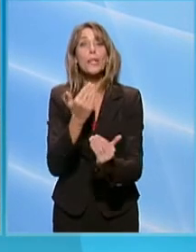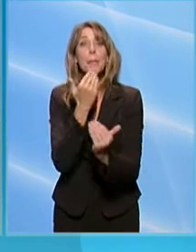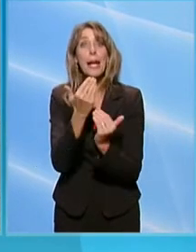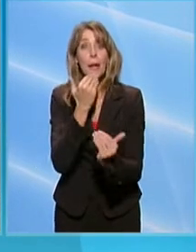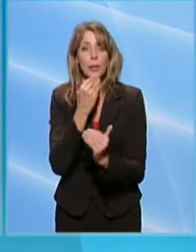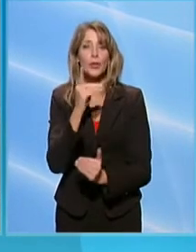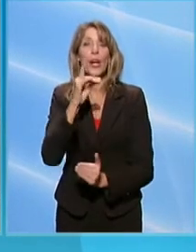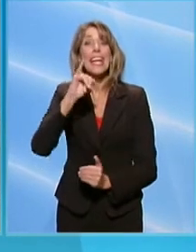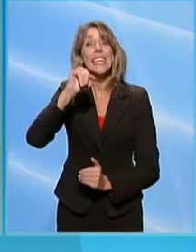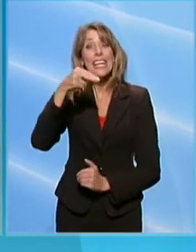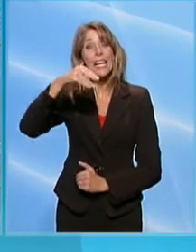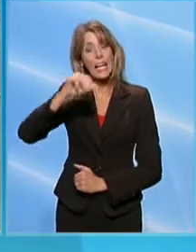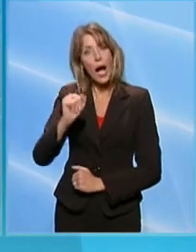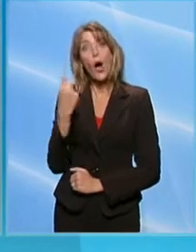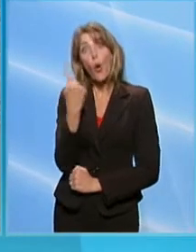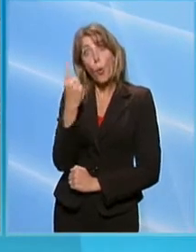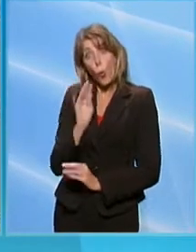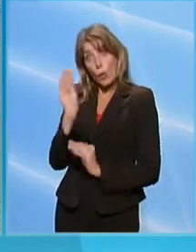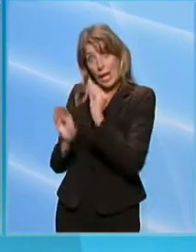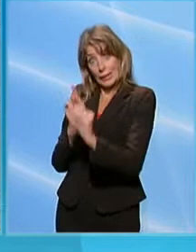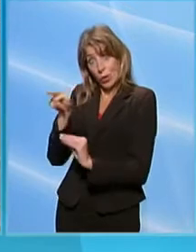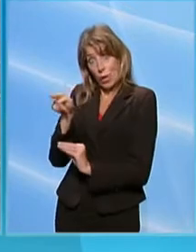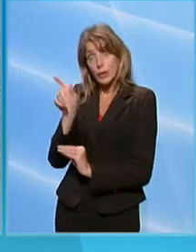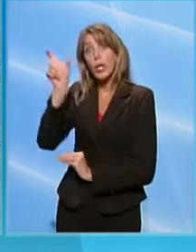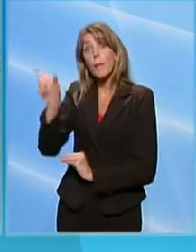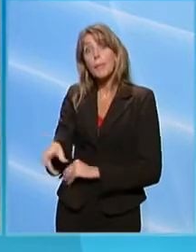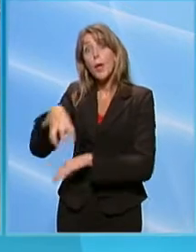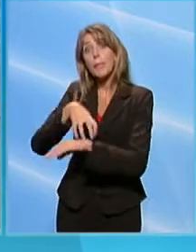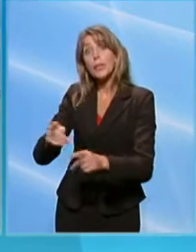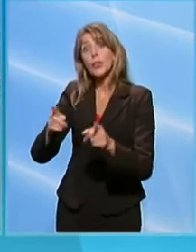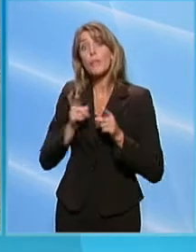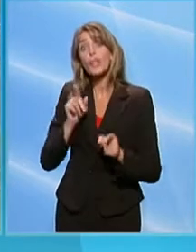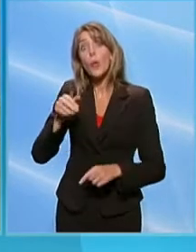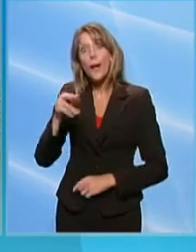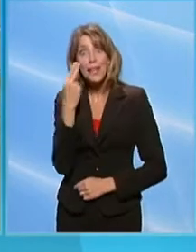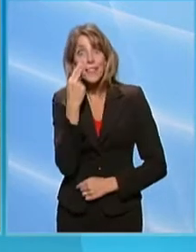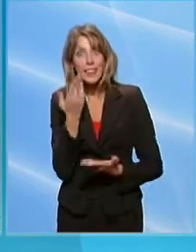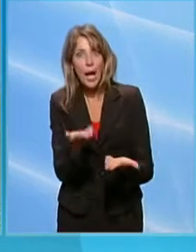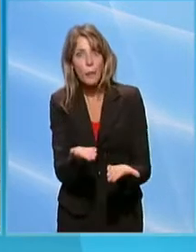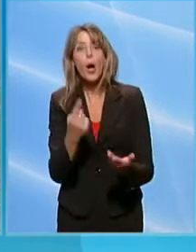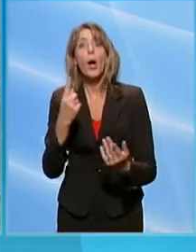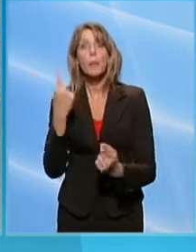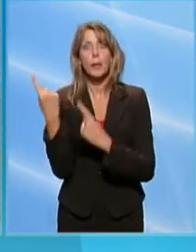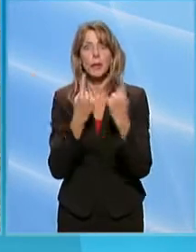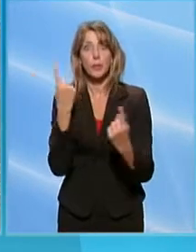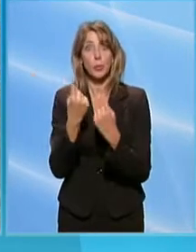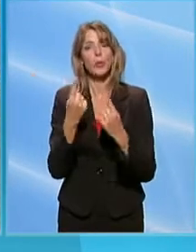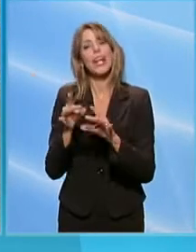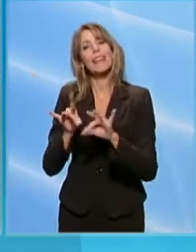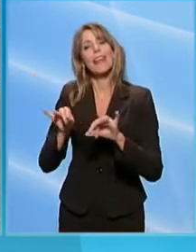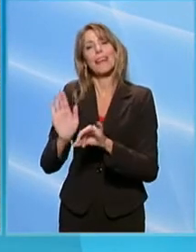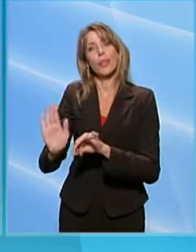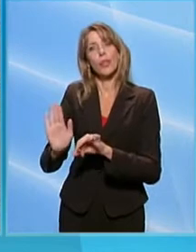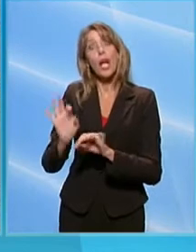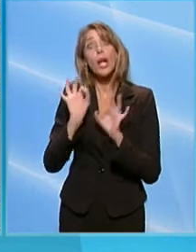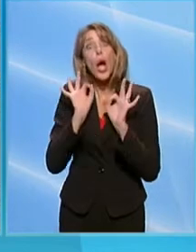Un'interrogazione invece è rivolta al ministro della Difesa Guerini che vediamo in questo momento su una questione più territoriale, proprio